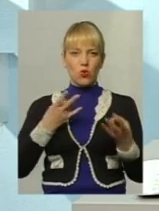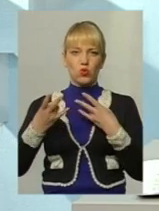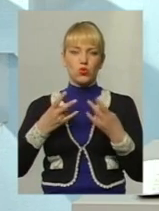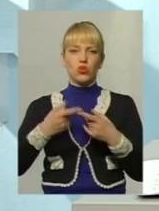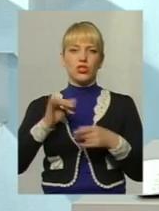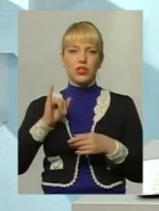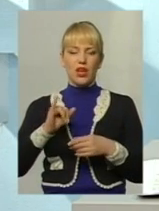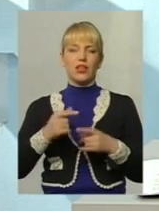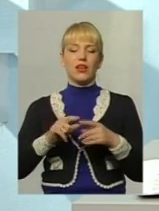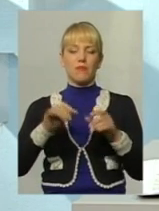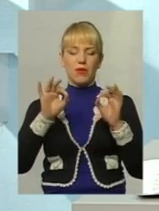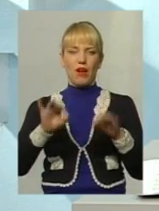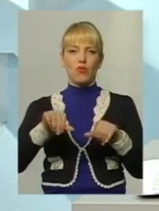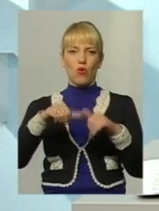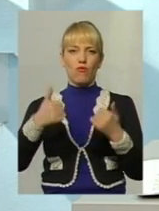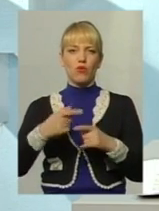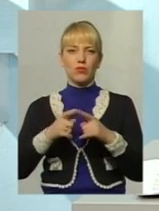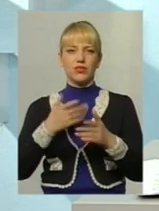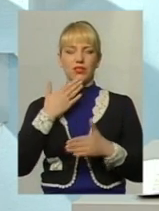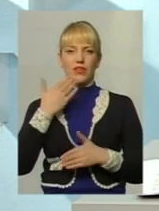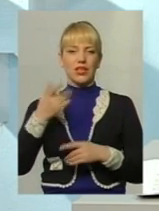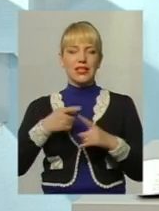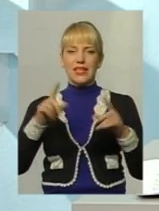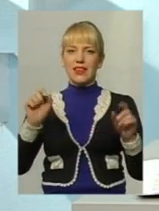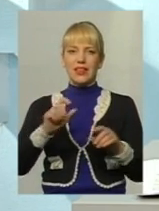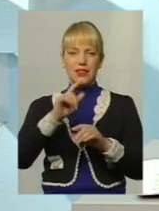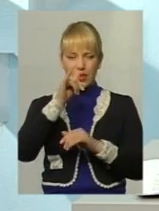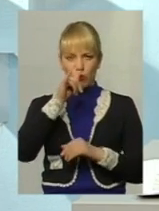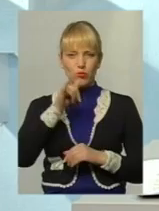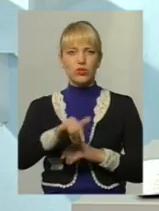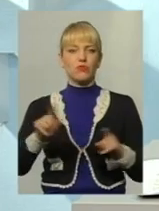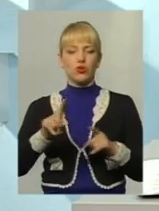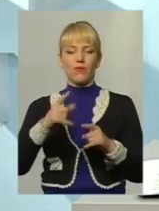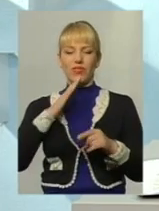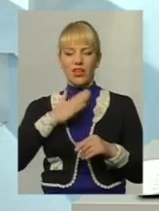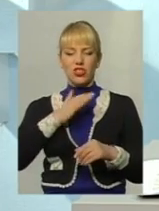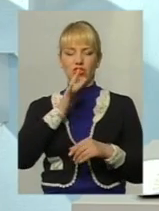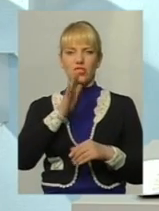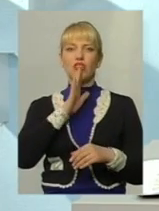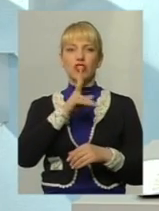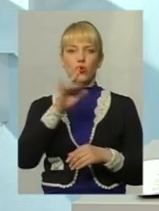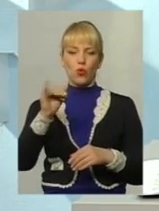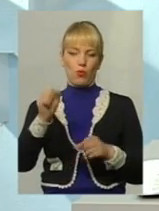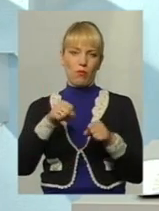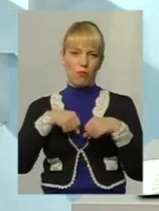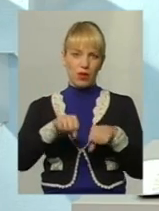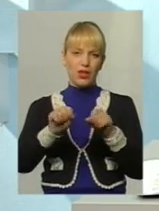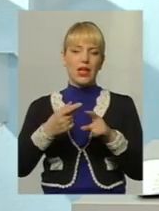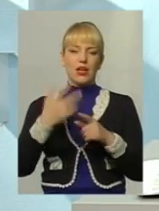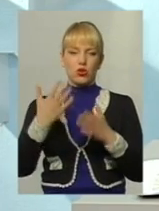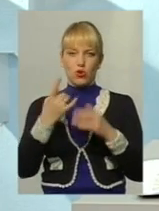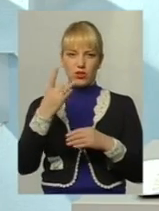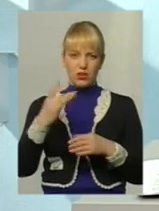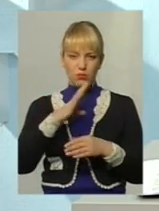вірно оформити це звернення. Тому що не допустимо, щоб жінку в наш час били і якщо це було один раз, це повториться.